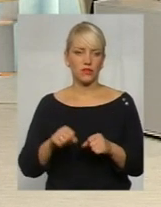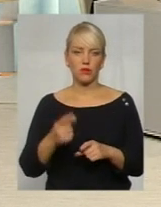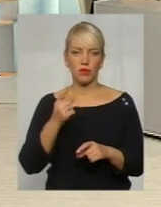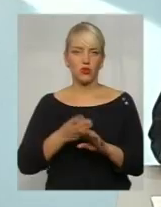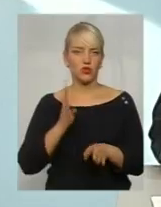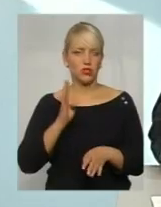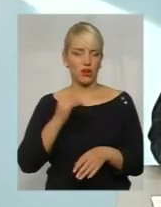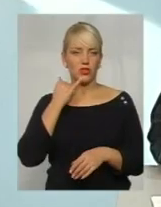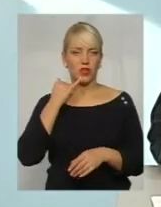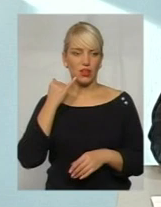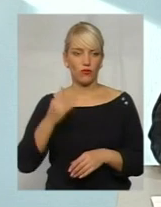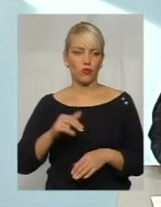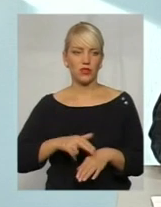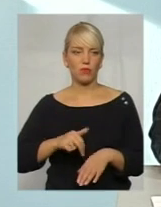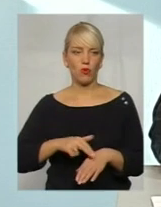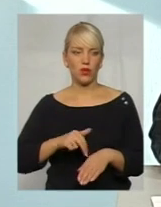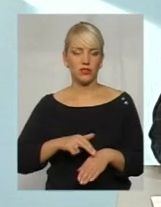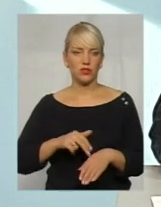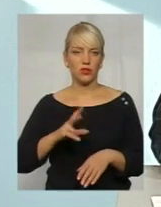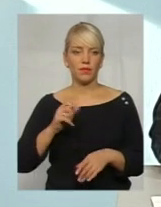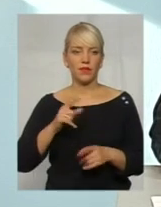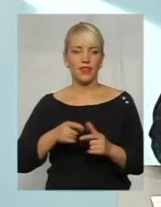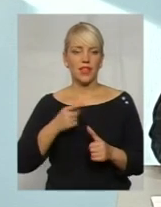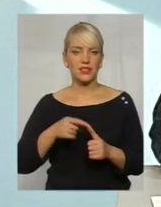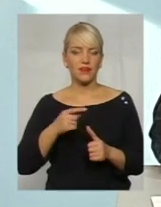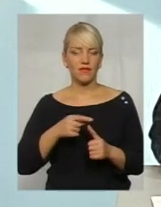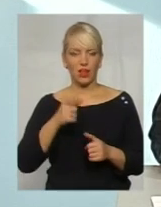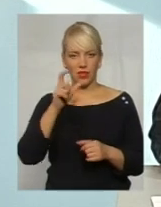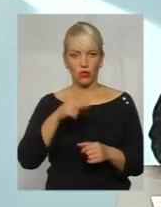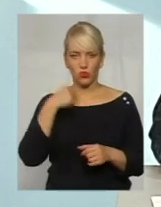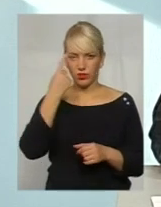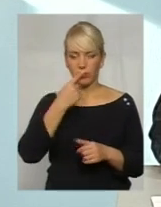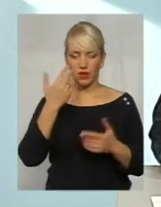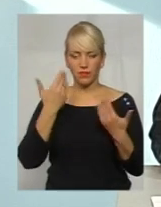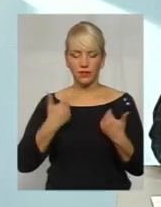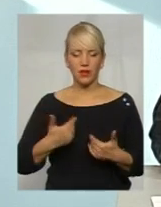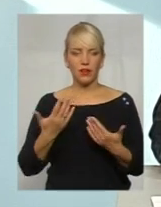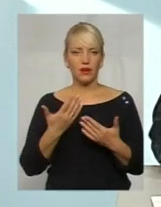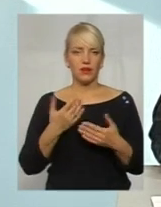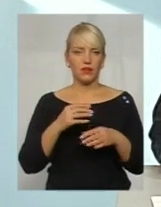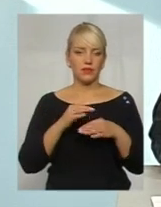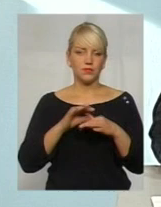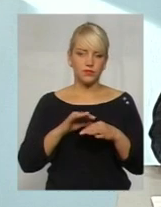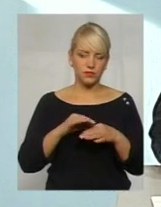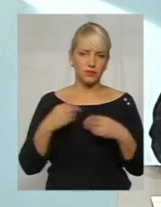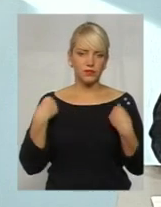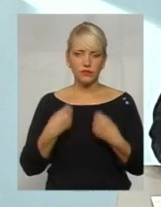першу чергу, телефонувати в поліцію, називати прикмети осіб, які були розповісти.